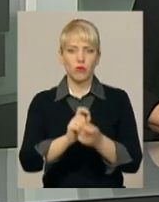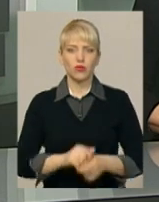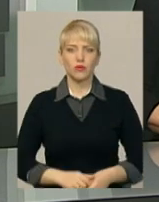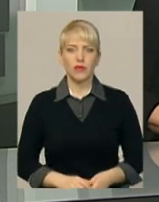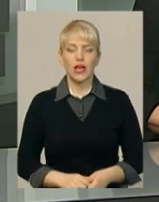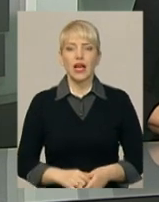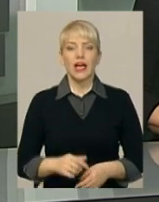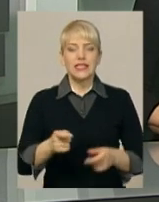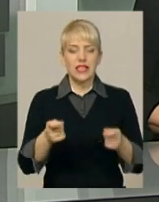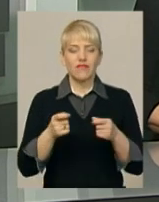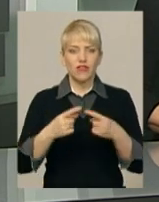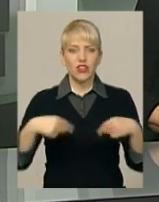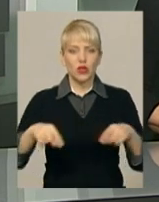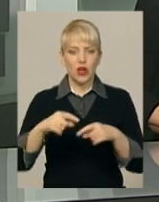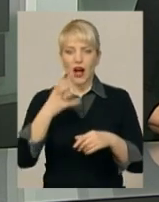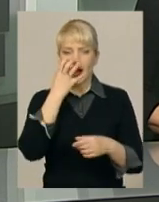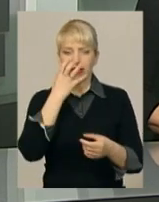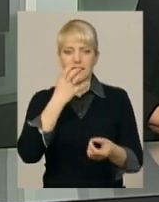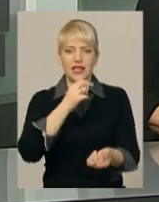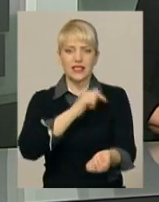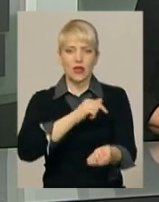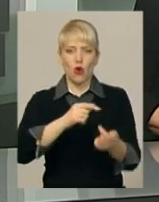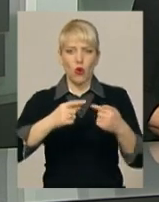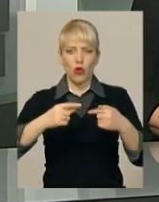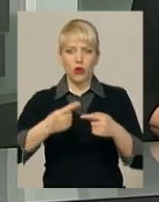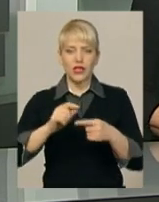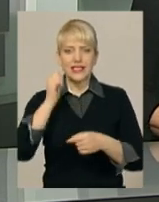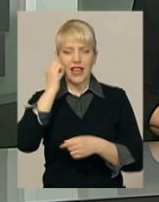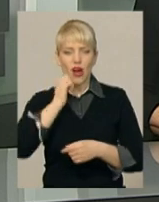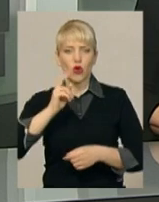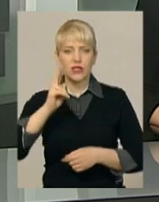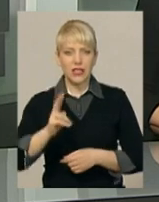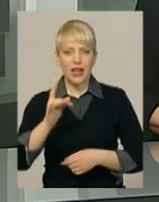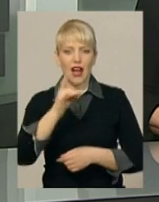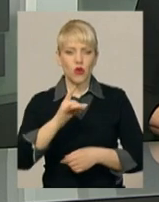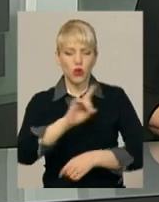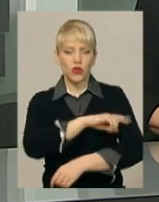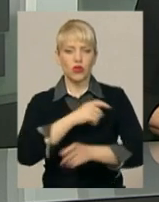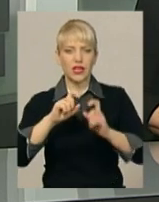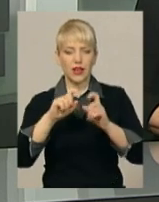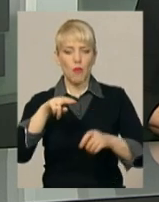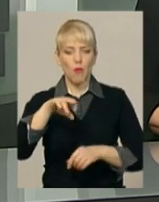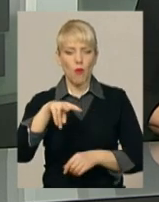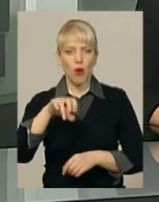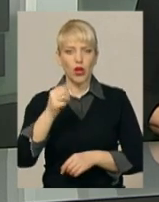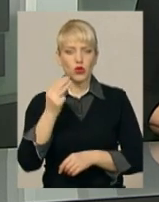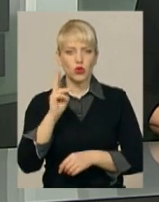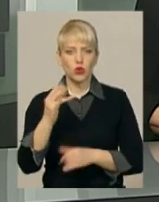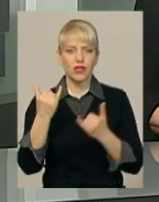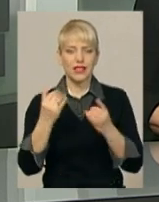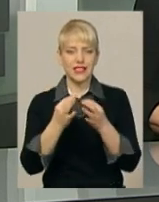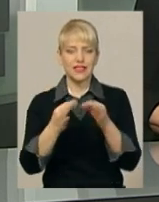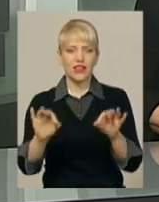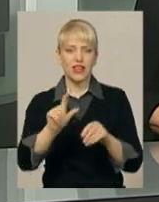Завідаючи відділенням анестезіології та інденсивної терапії Старокостянтинівської райлікарні Валентину Поліщук нині звільнили з